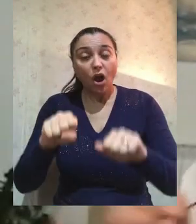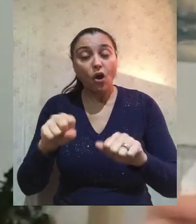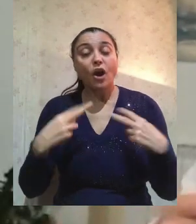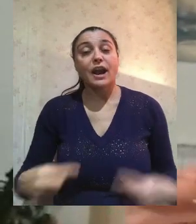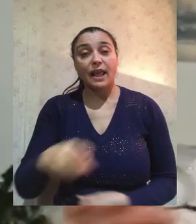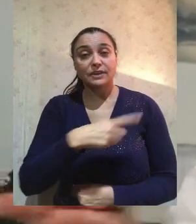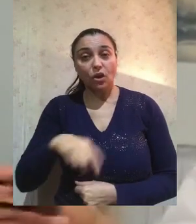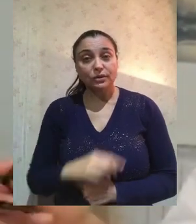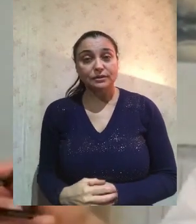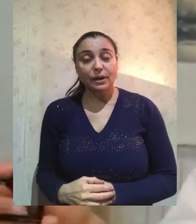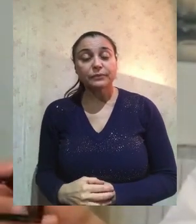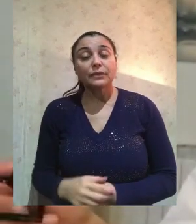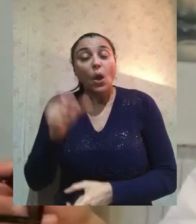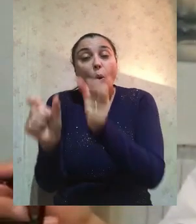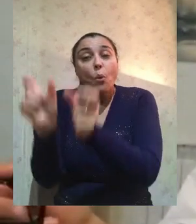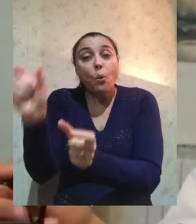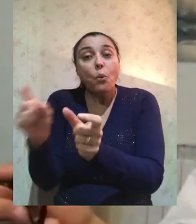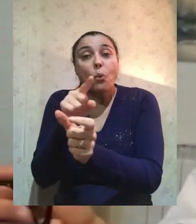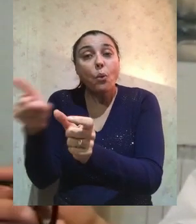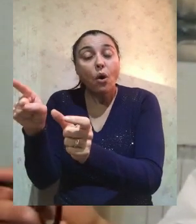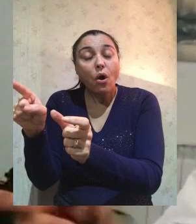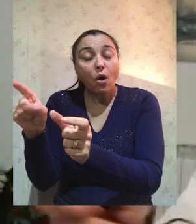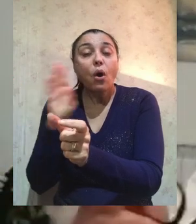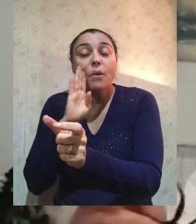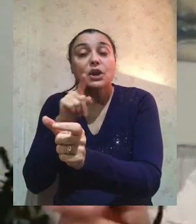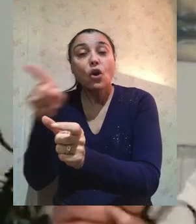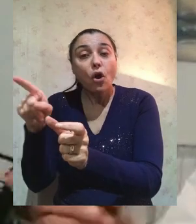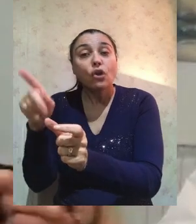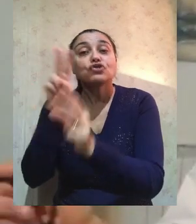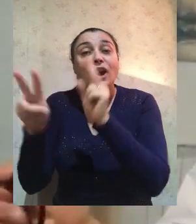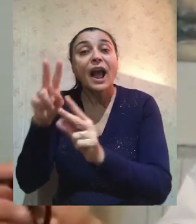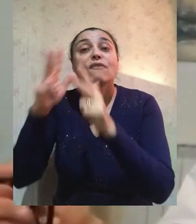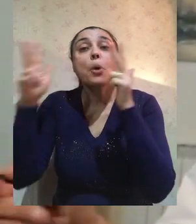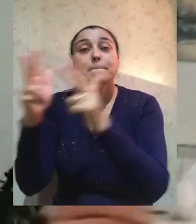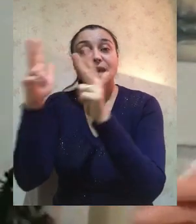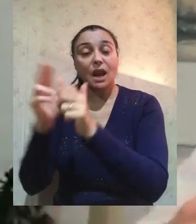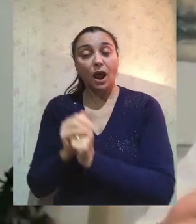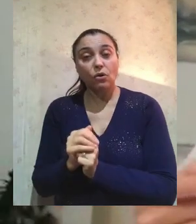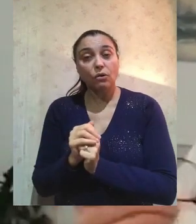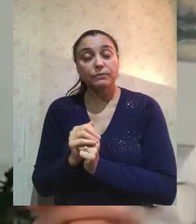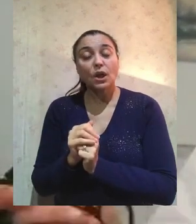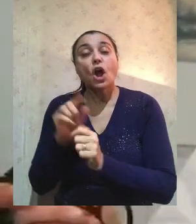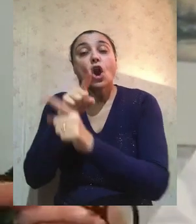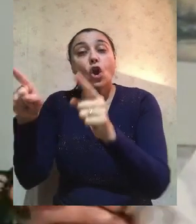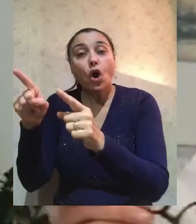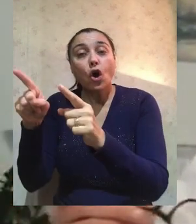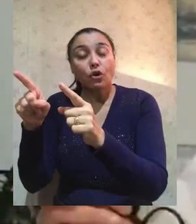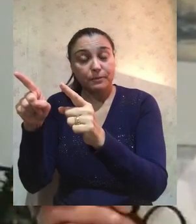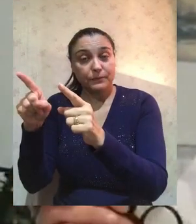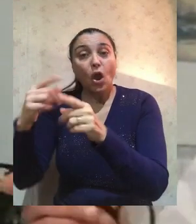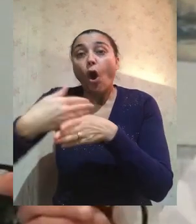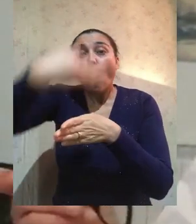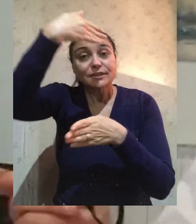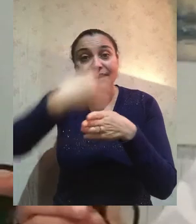uomini non guardarono gli ostacoli che si trovavano davanti. C'era una folla davanti alla porta e non potevano entrare. Non